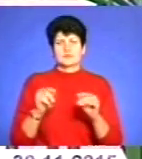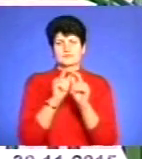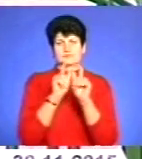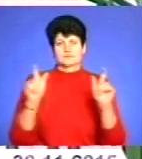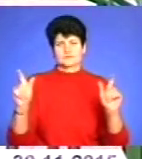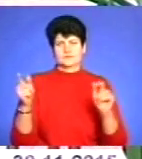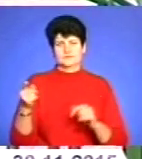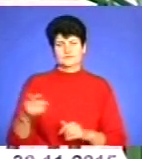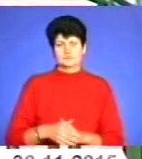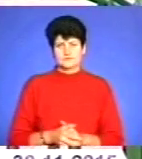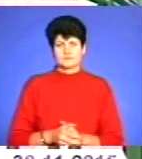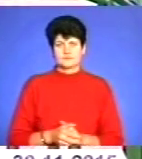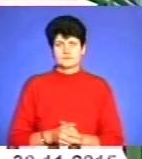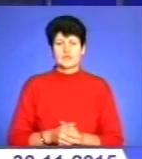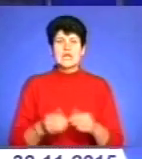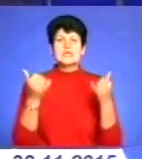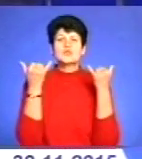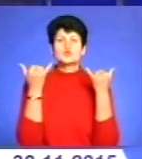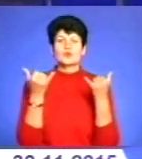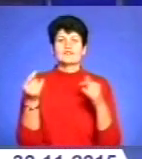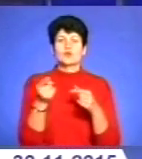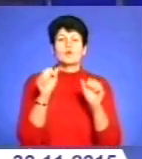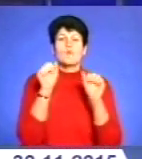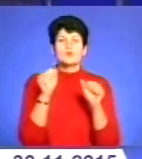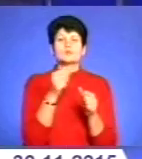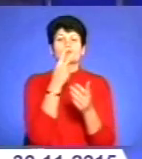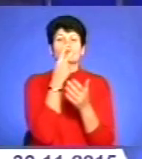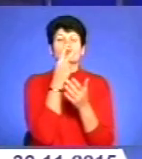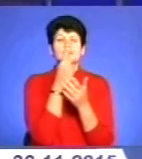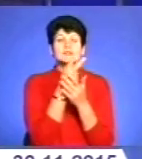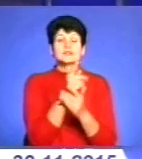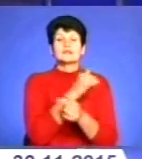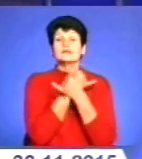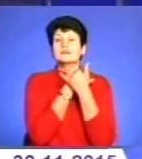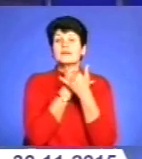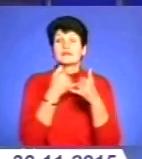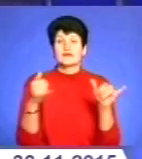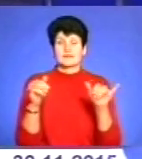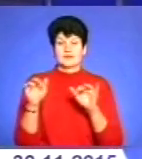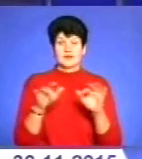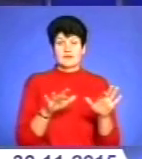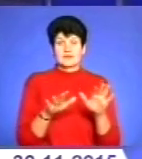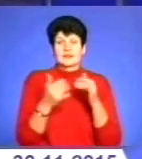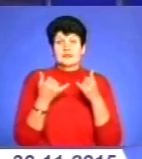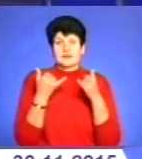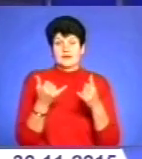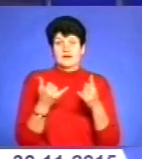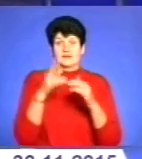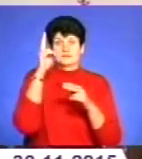загальноосвітніх закладів Тернополя. І сьогодні у Тернополі можна було спостерігати незвичне явище для останнього